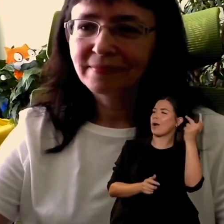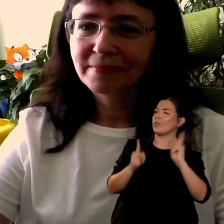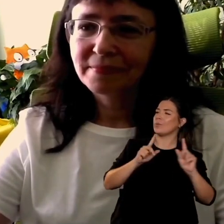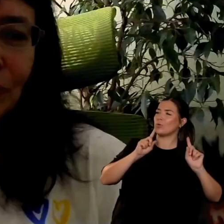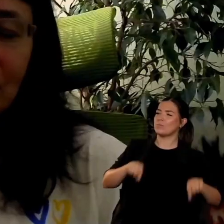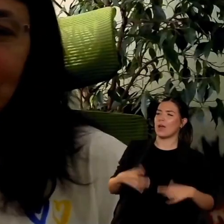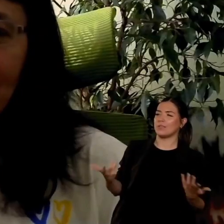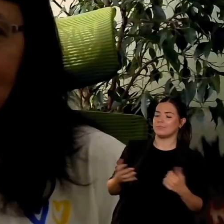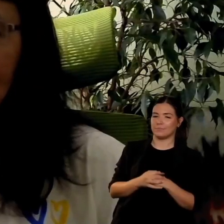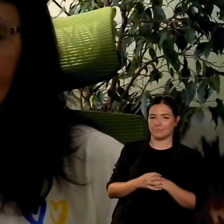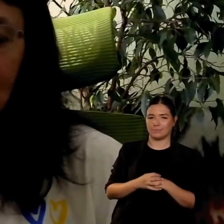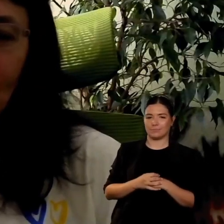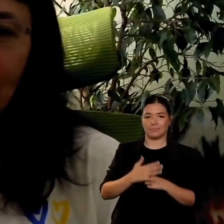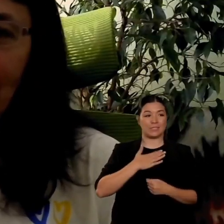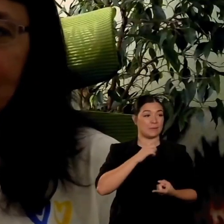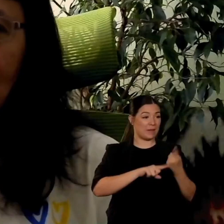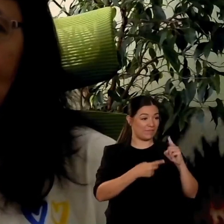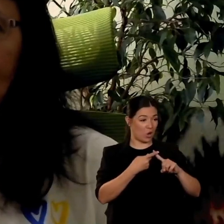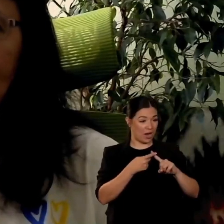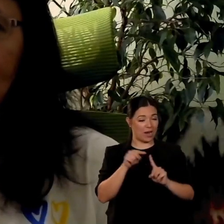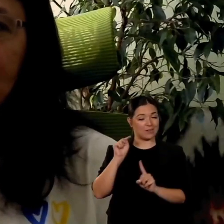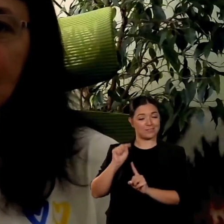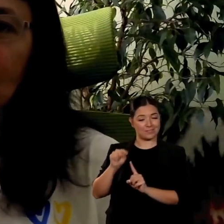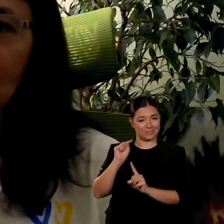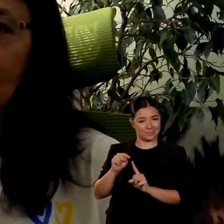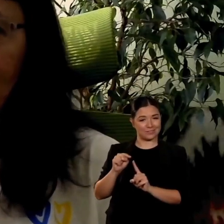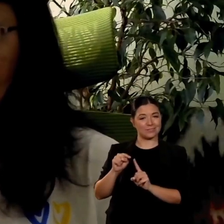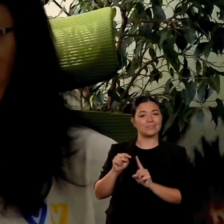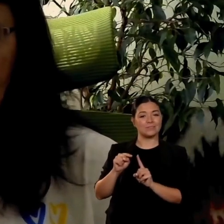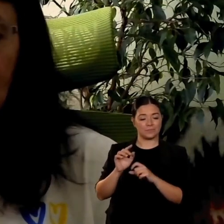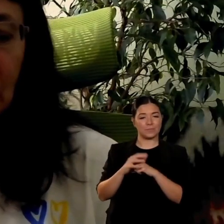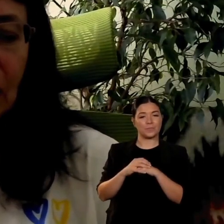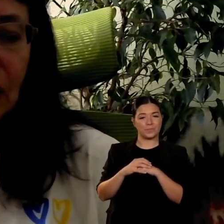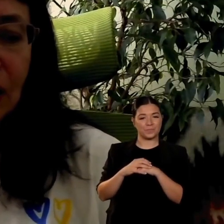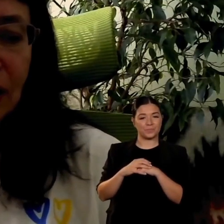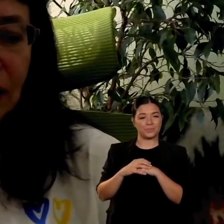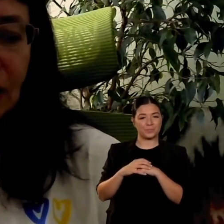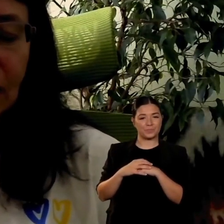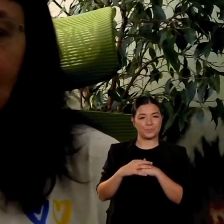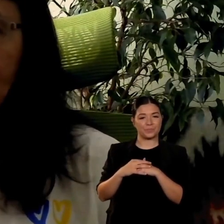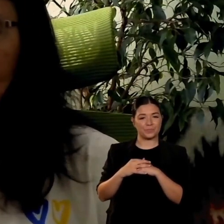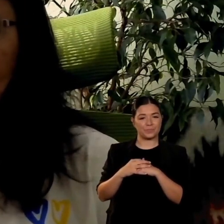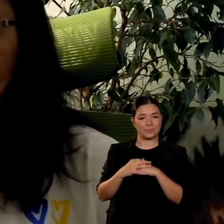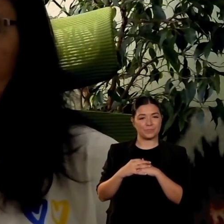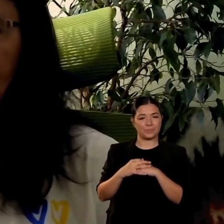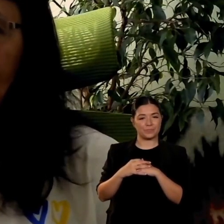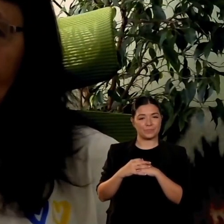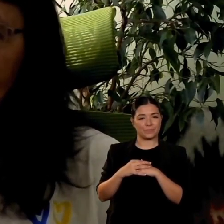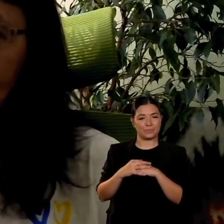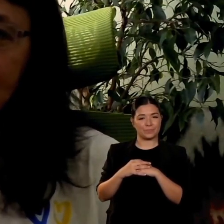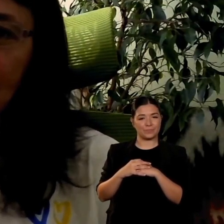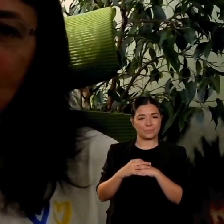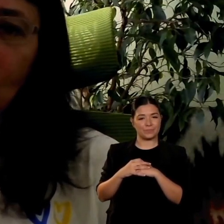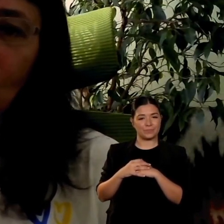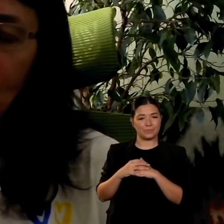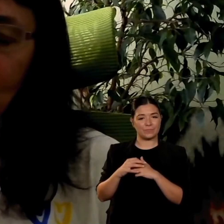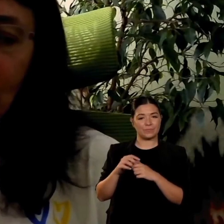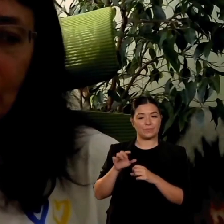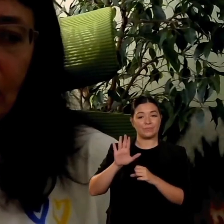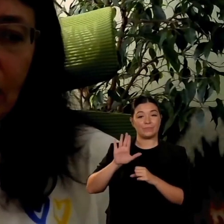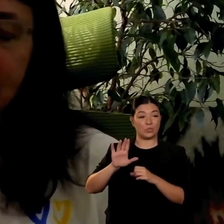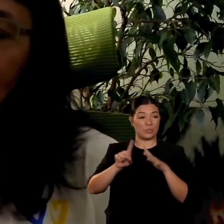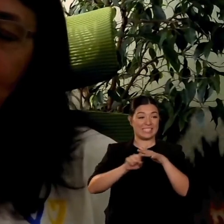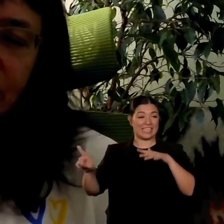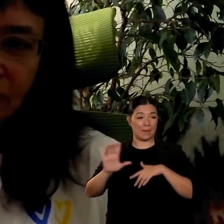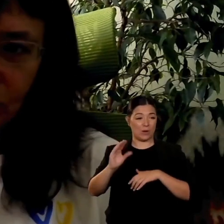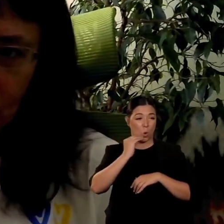paese per per per per per causa della guerra e vorrei appoggiarla e ho scritto